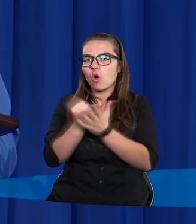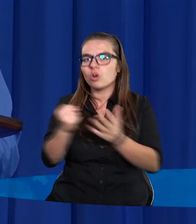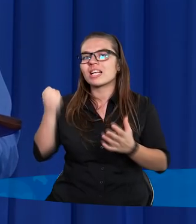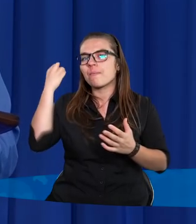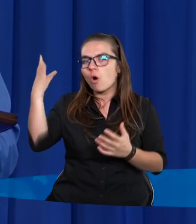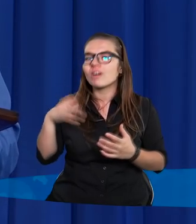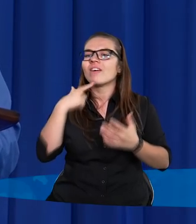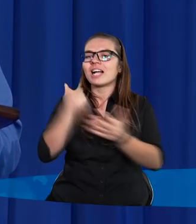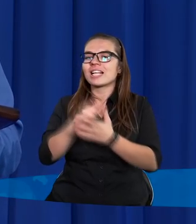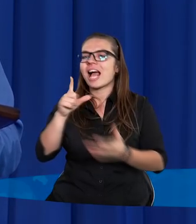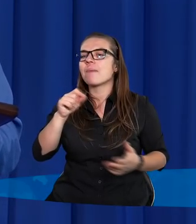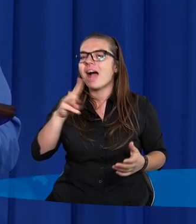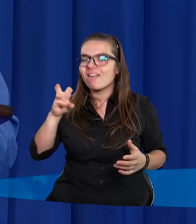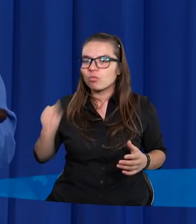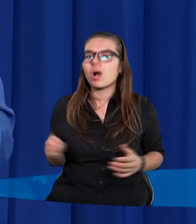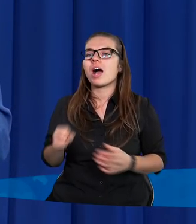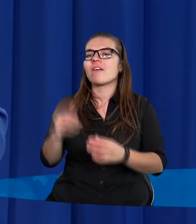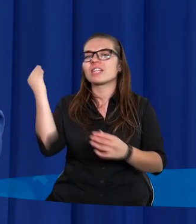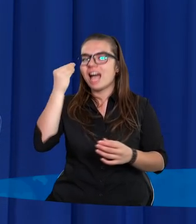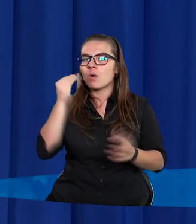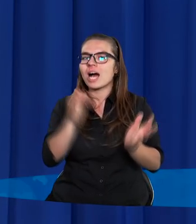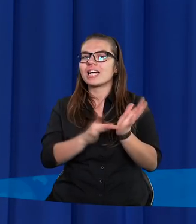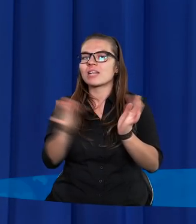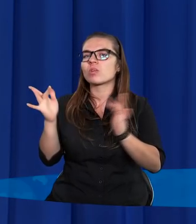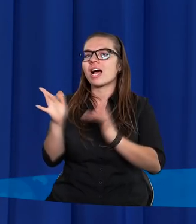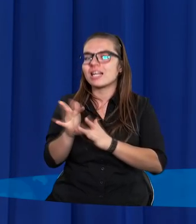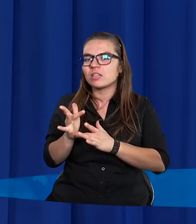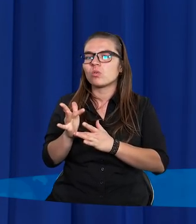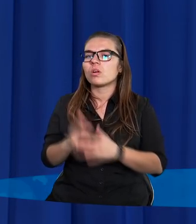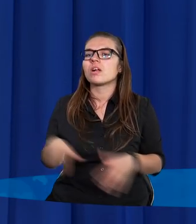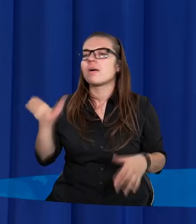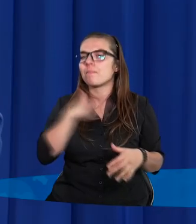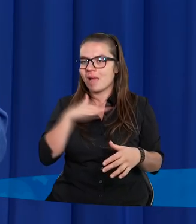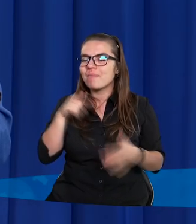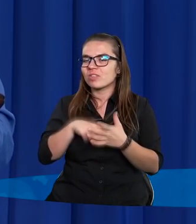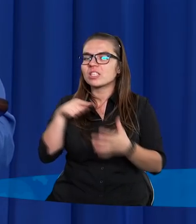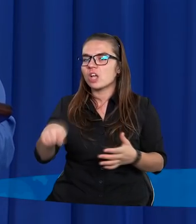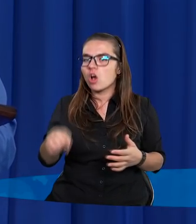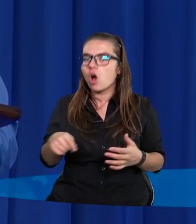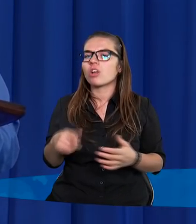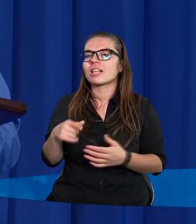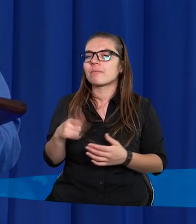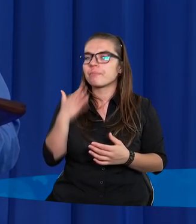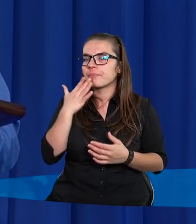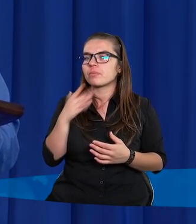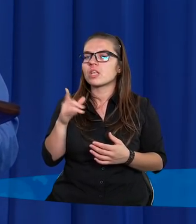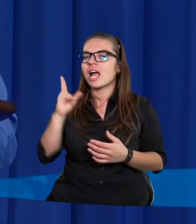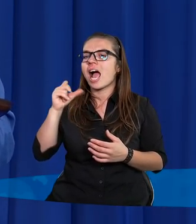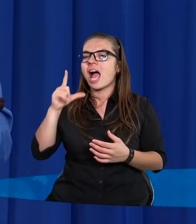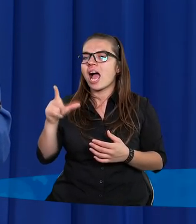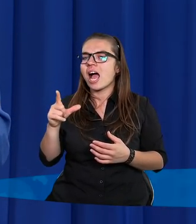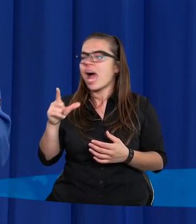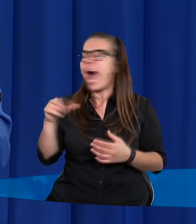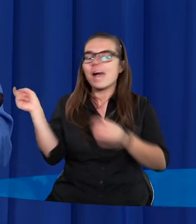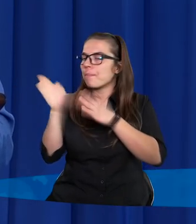w listach Pawła, w naukach Jezusa Chrystusa czytamy o tym, że karą